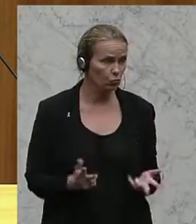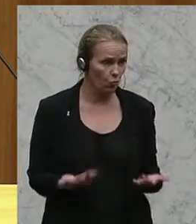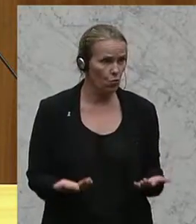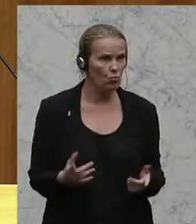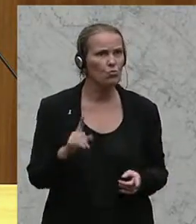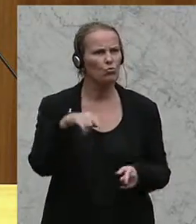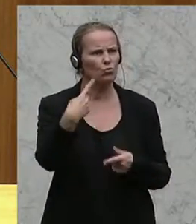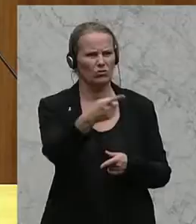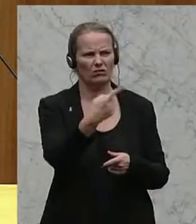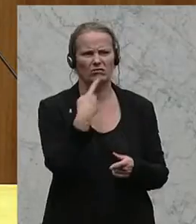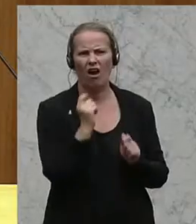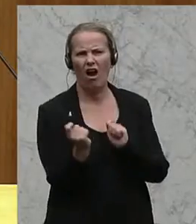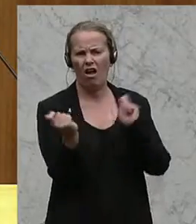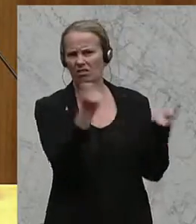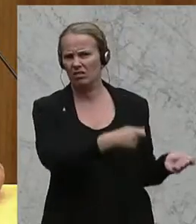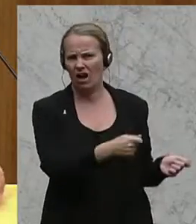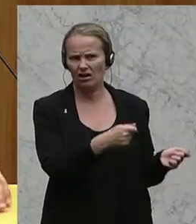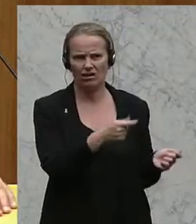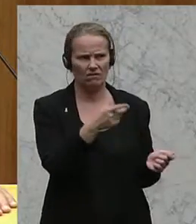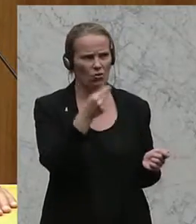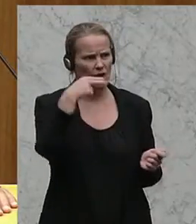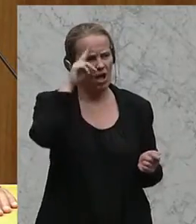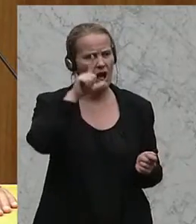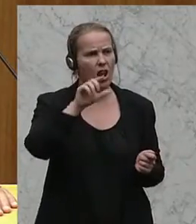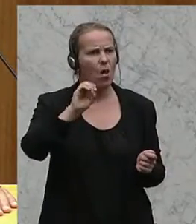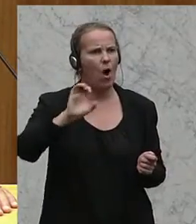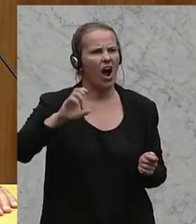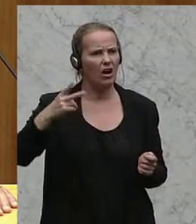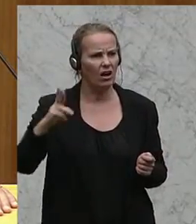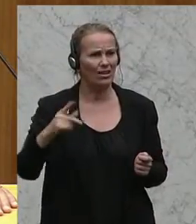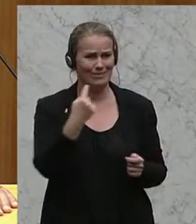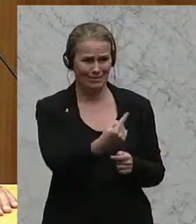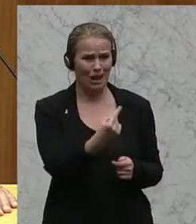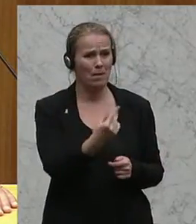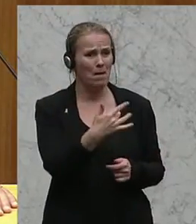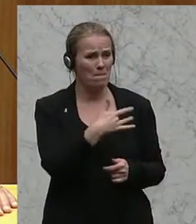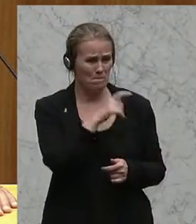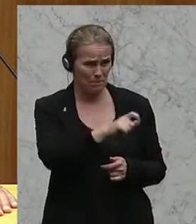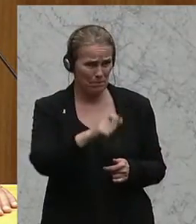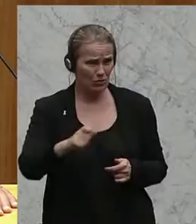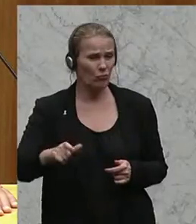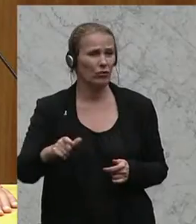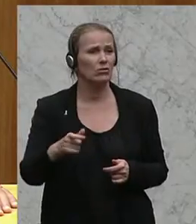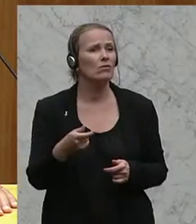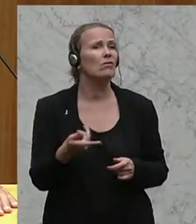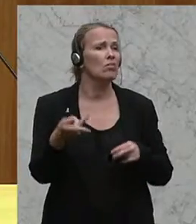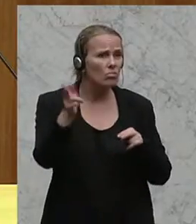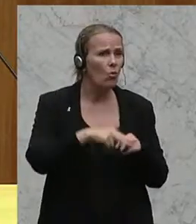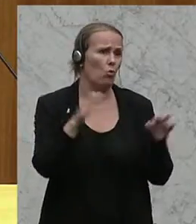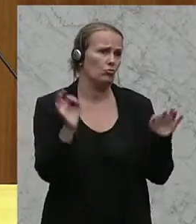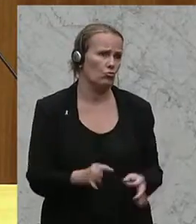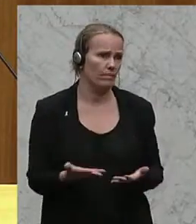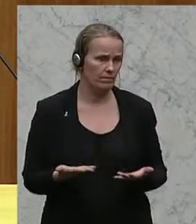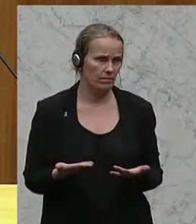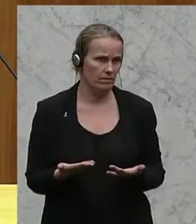kommt der Antrag zustande vom Herrn Lowacker, wo die Daumenschrauben jener betroffenen Kolleginnen und Kollegen noch einmal angezogen